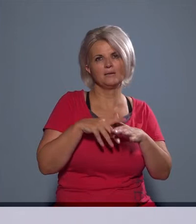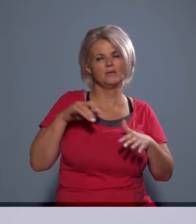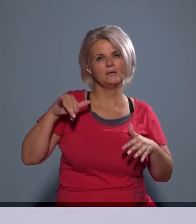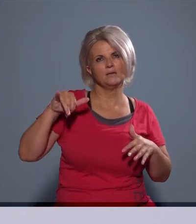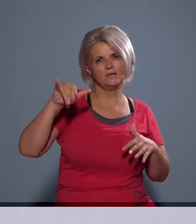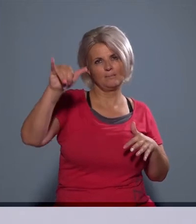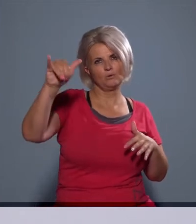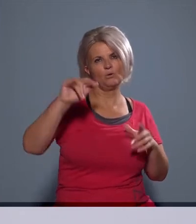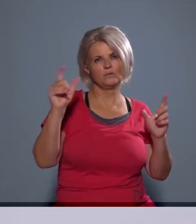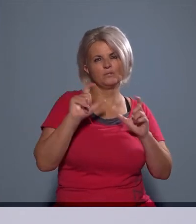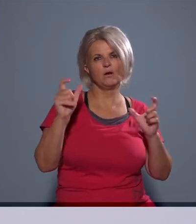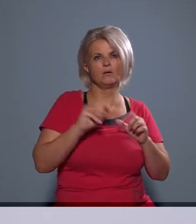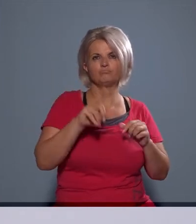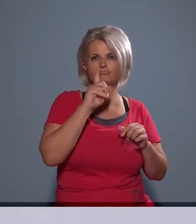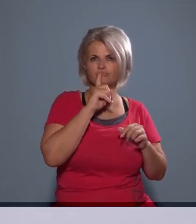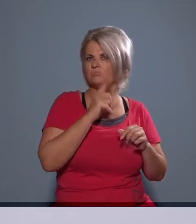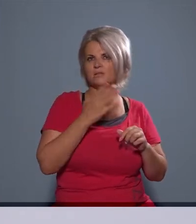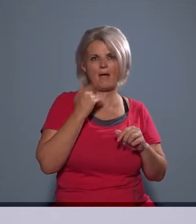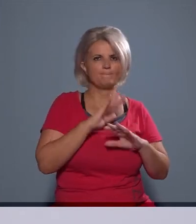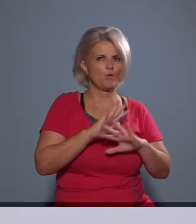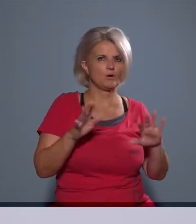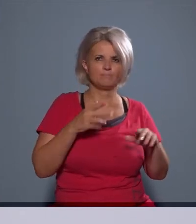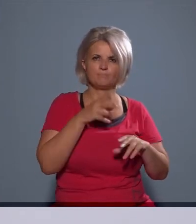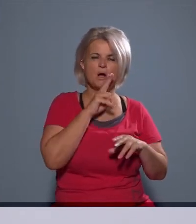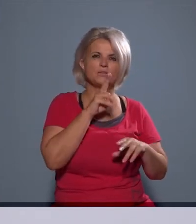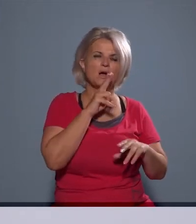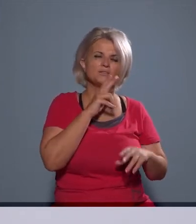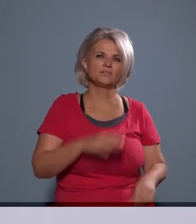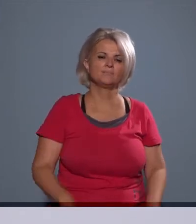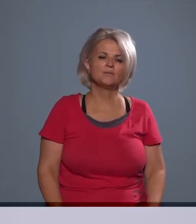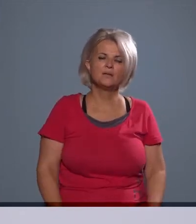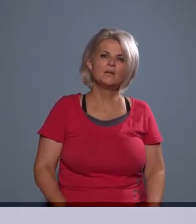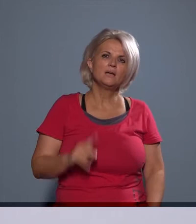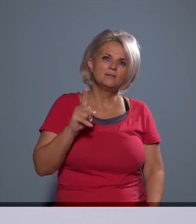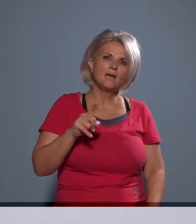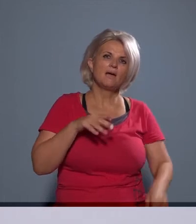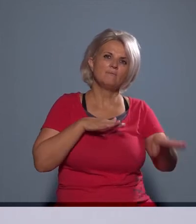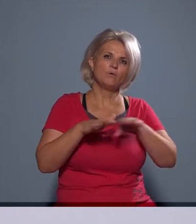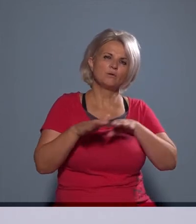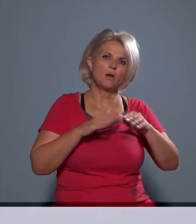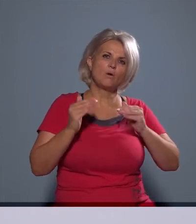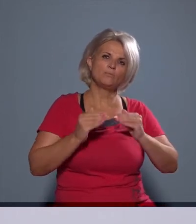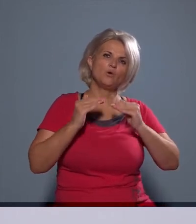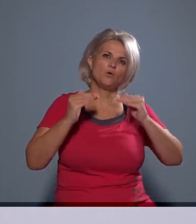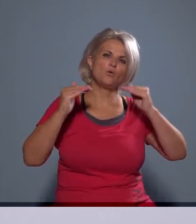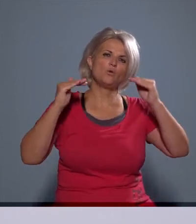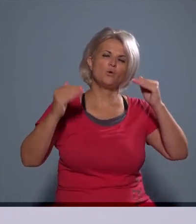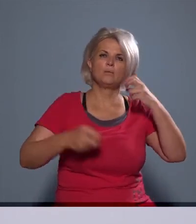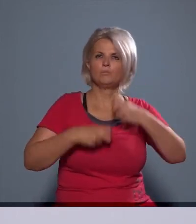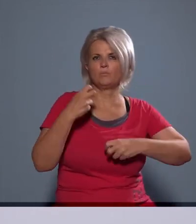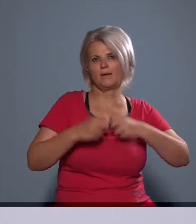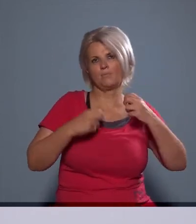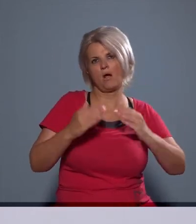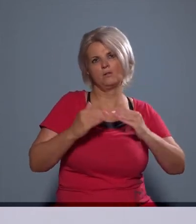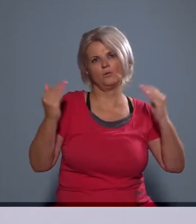panaszok, mint ahogy a repülők is, de ahogy élénkül a forgalom, sajnos megint látjuk, hogy a problémák nem szűntek meg, és